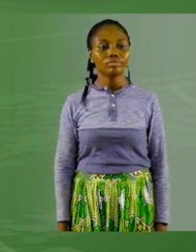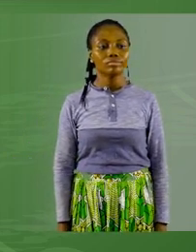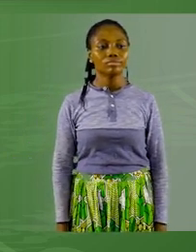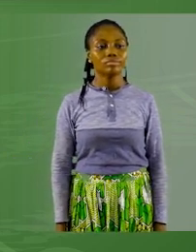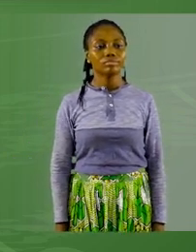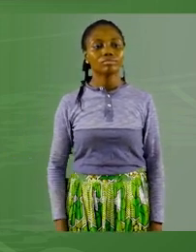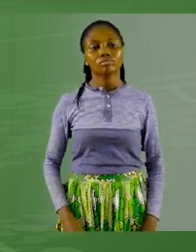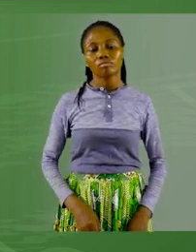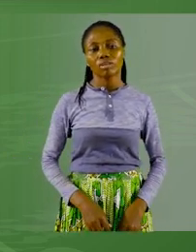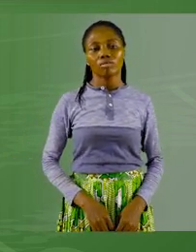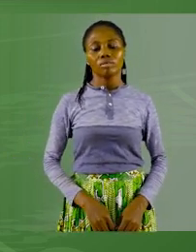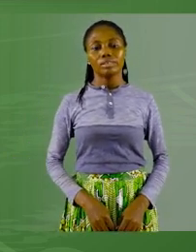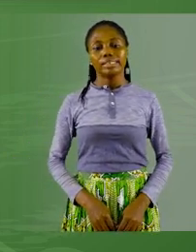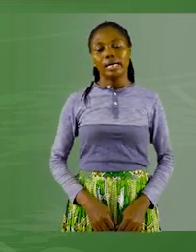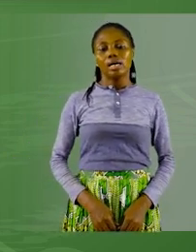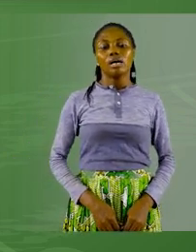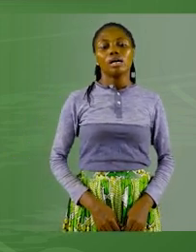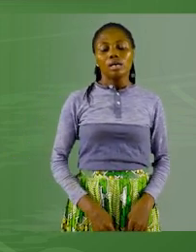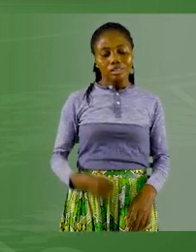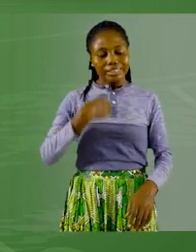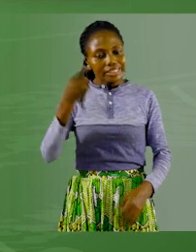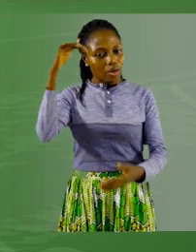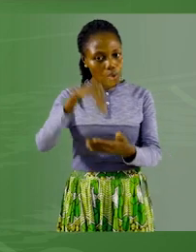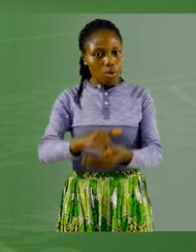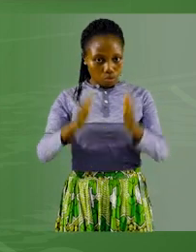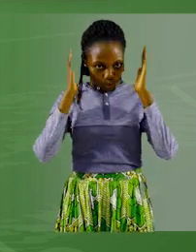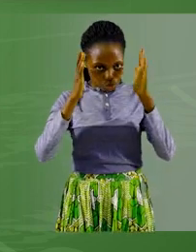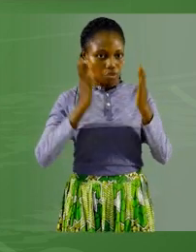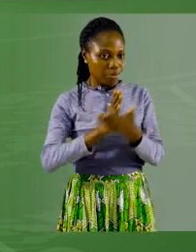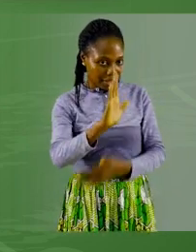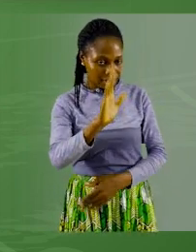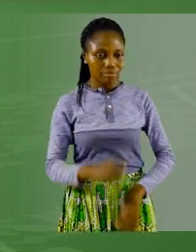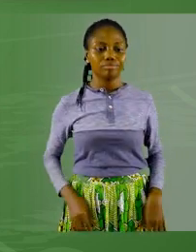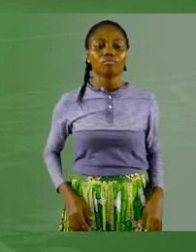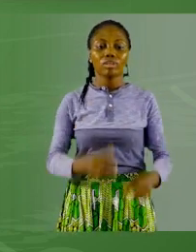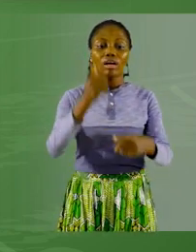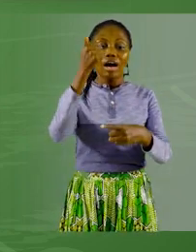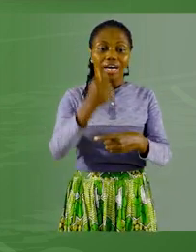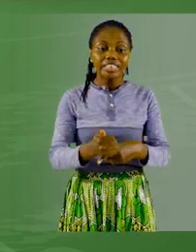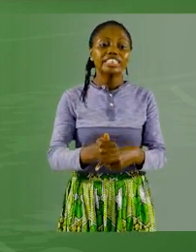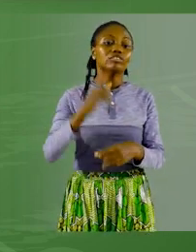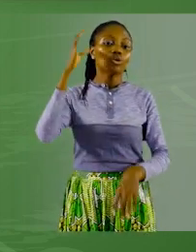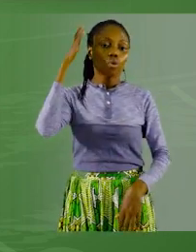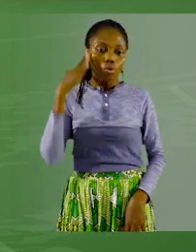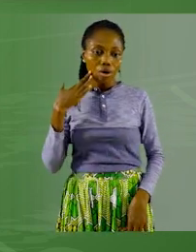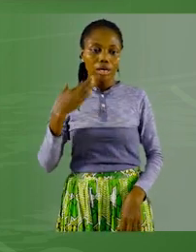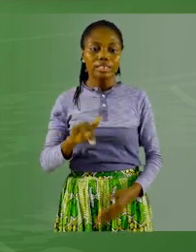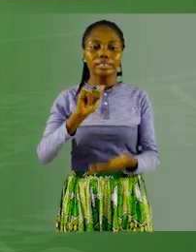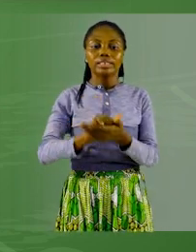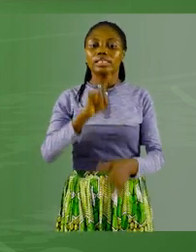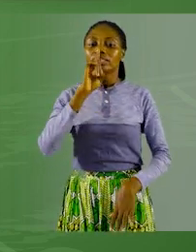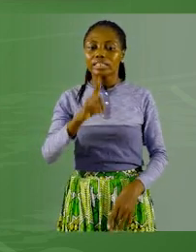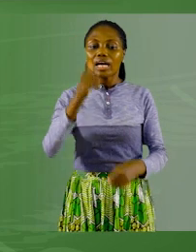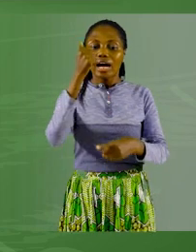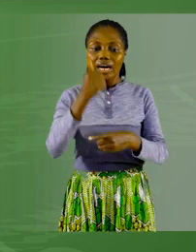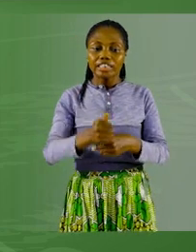Je reprends. Un adjectif de couleur, c'est un adjectif qualificatif qui indique la couleur de quelque chose.